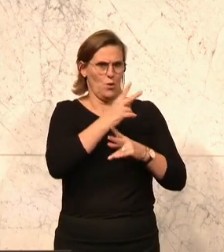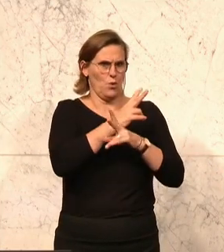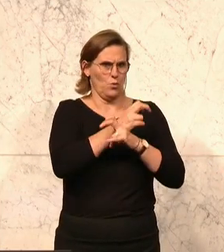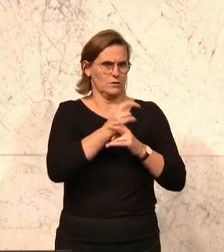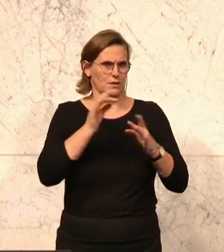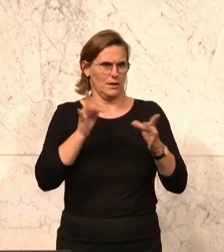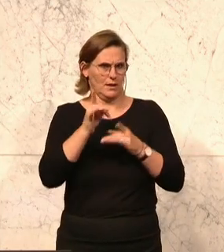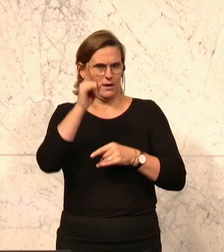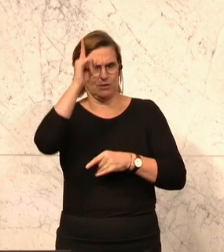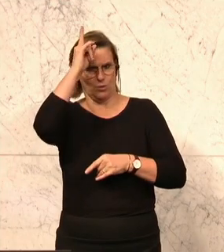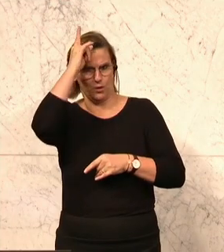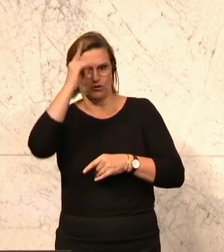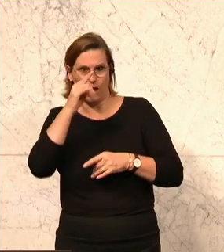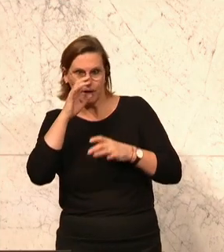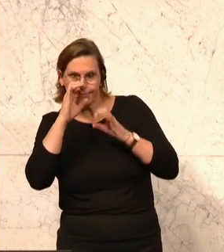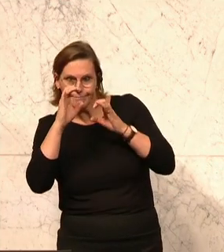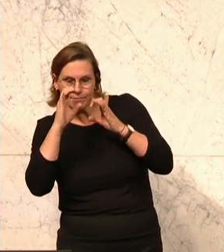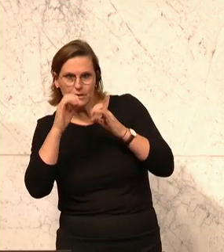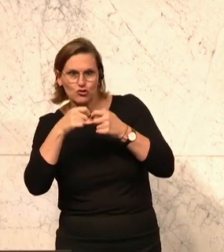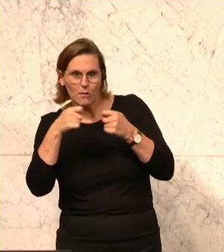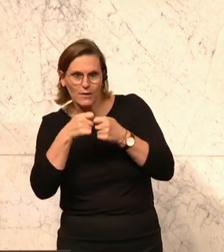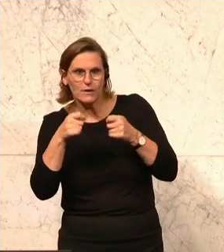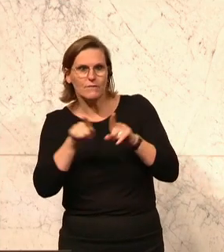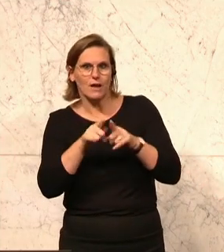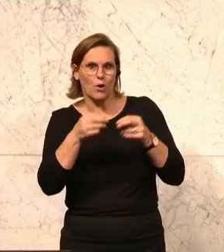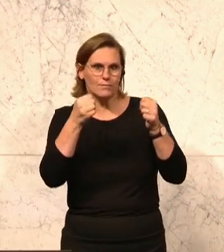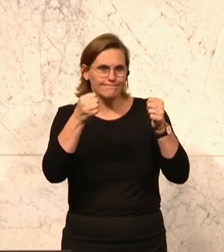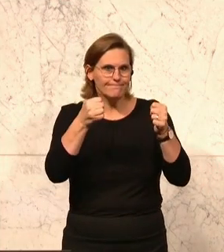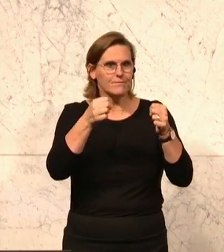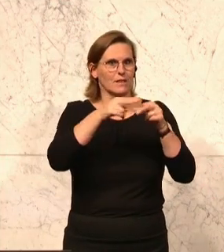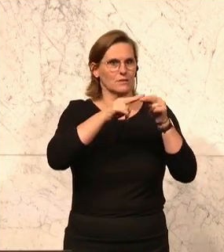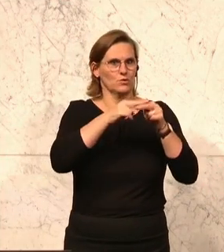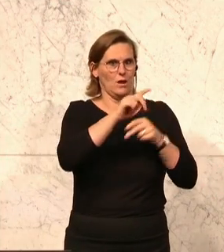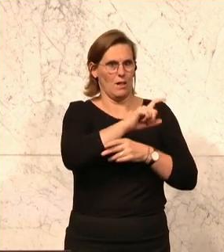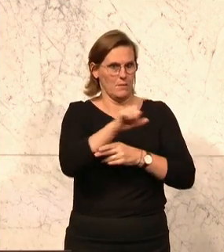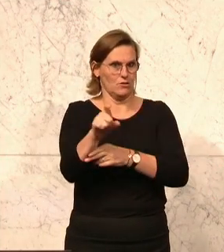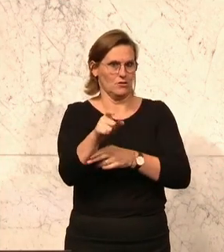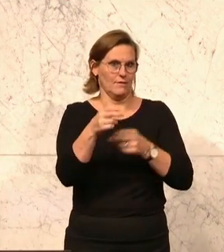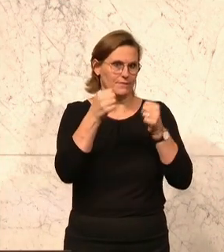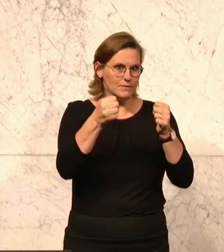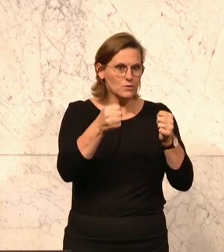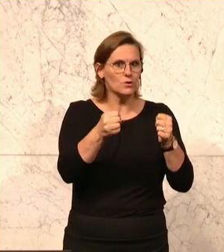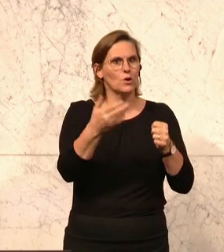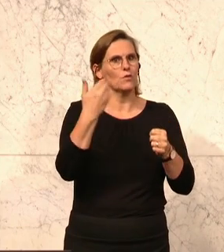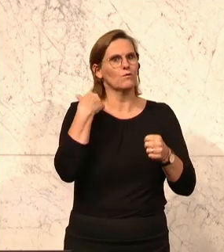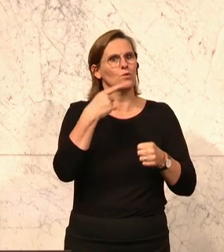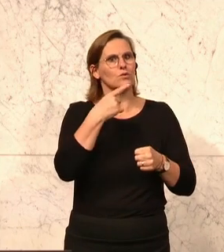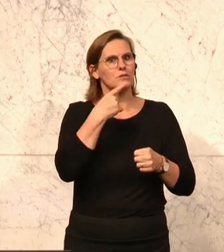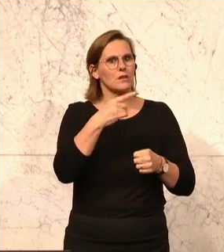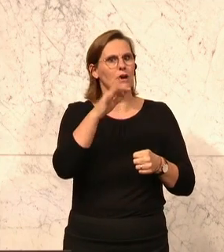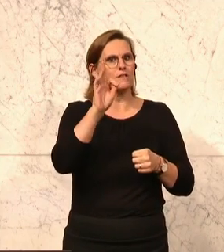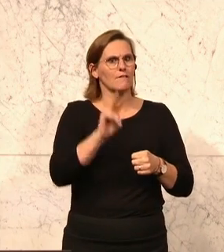verfolgen werden. Wir drücken auch der österreichischen Nationalmannschaft die Daumen. Und wie sagte einst Karl